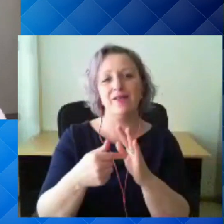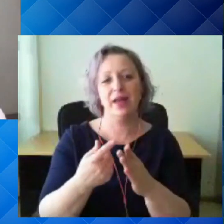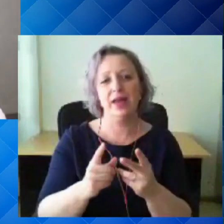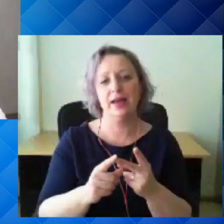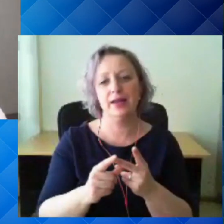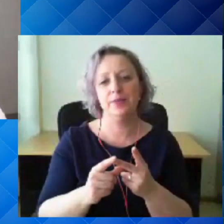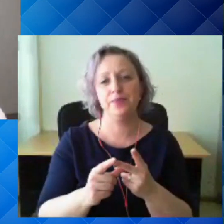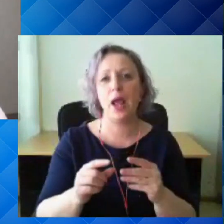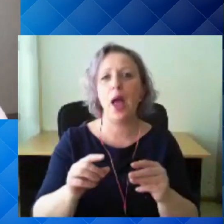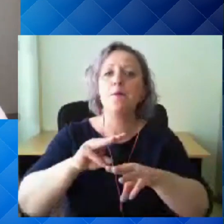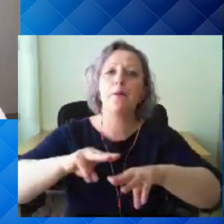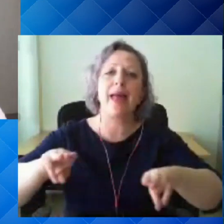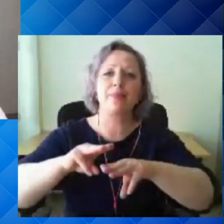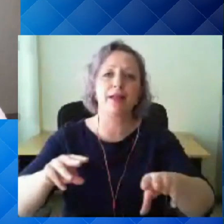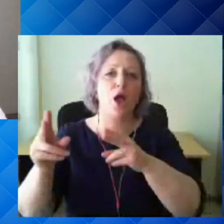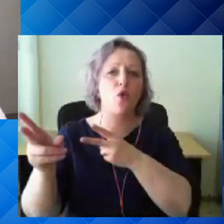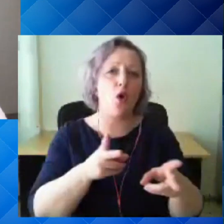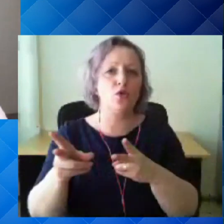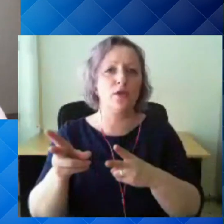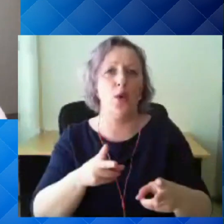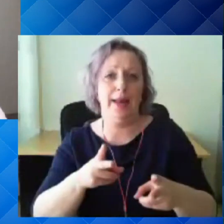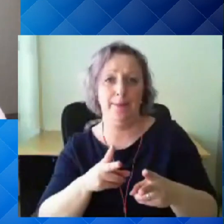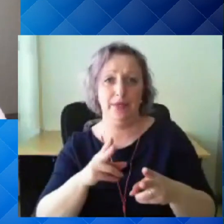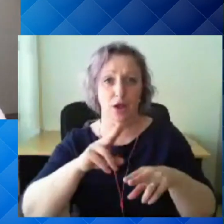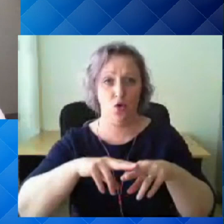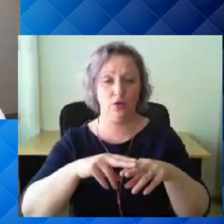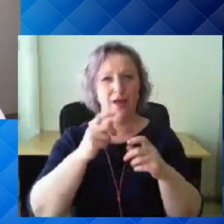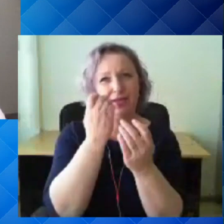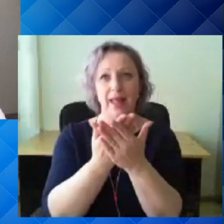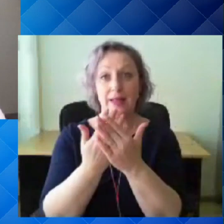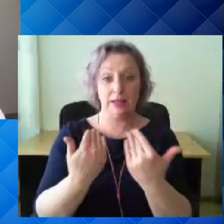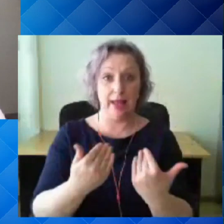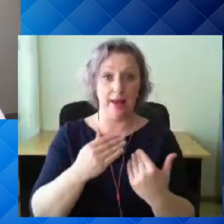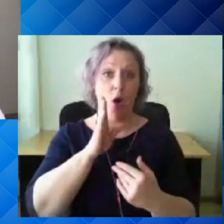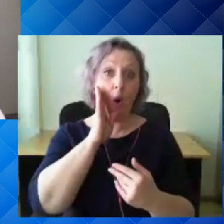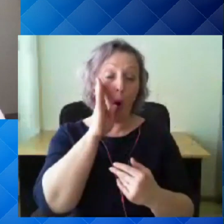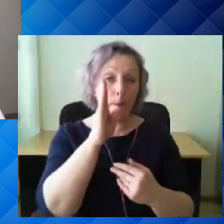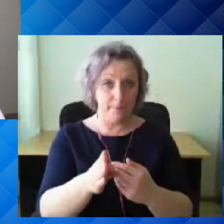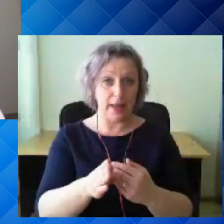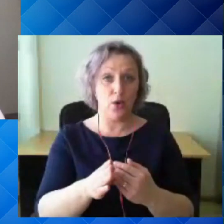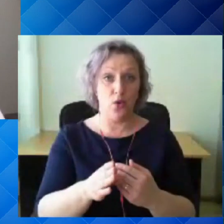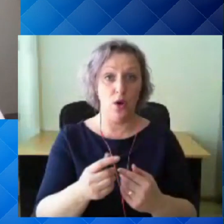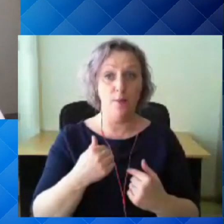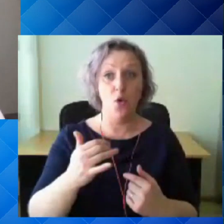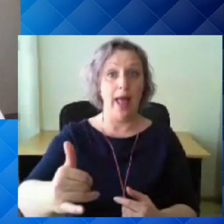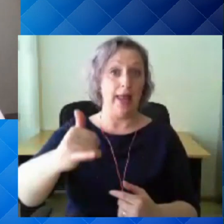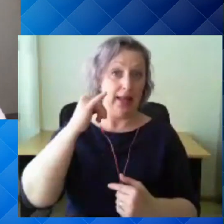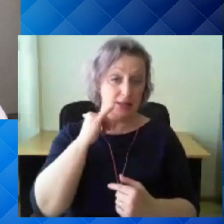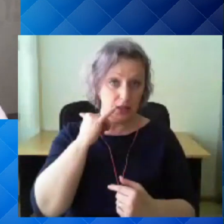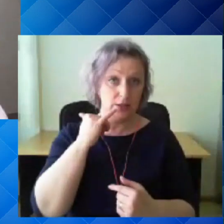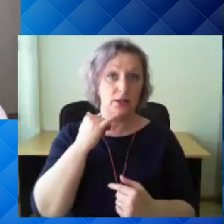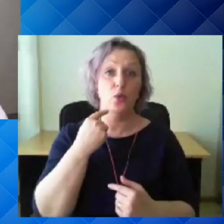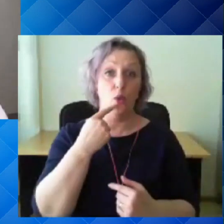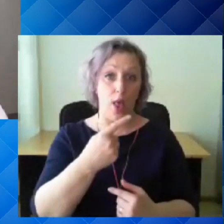nende meetmete kontrollimisele. Näiteks täna hommikul elistati mulle öeldi, et